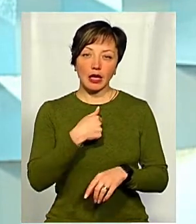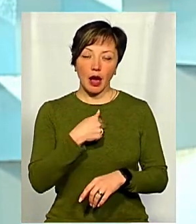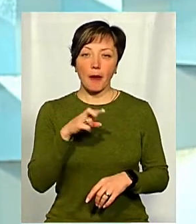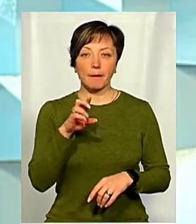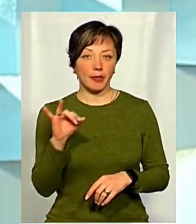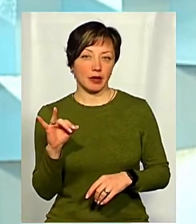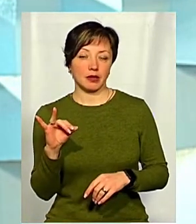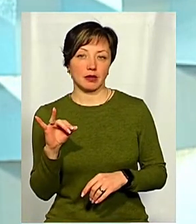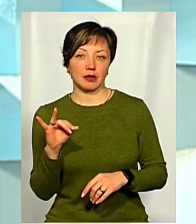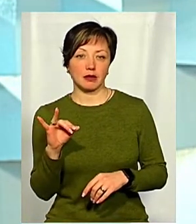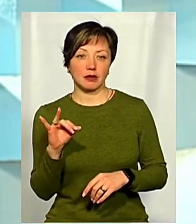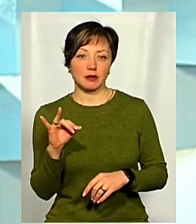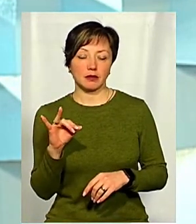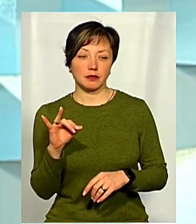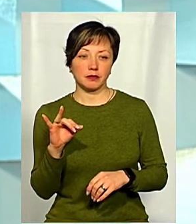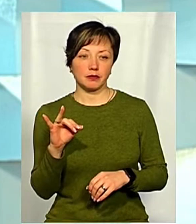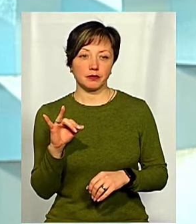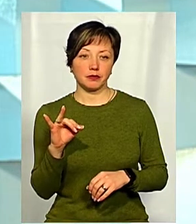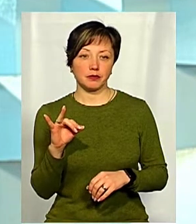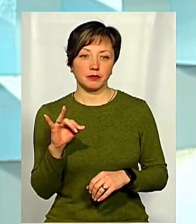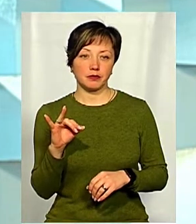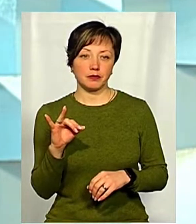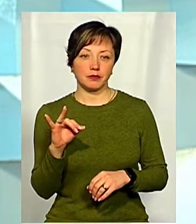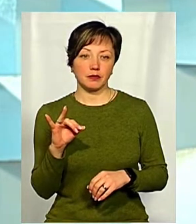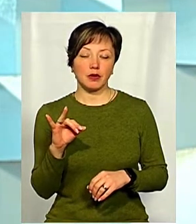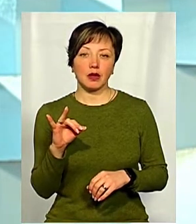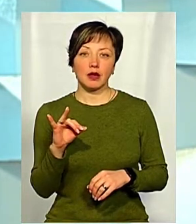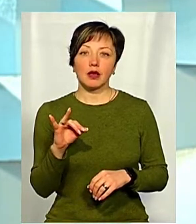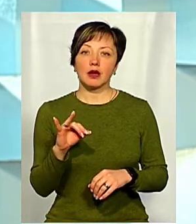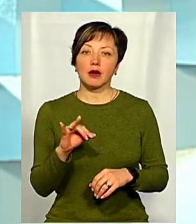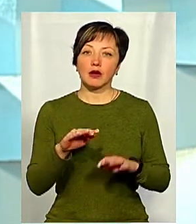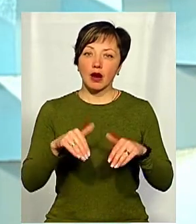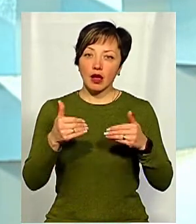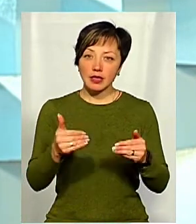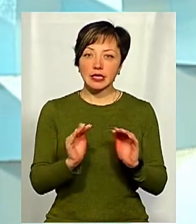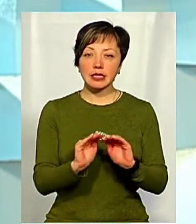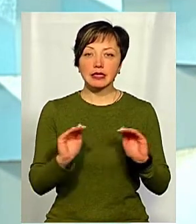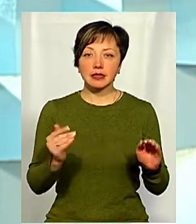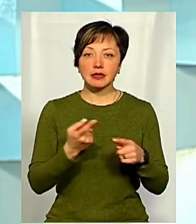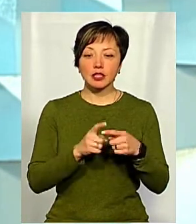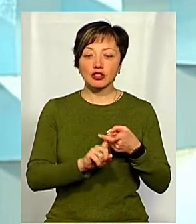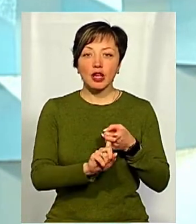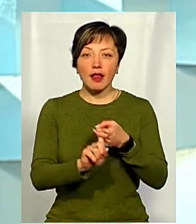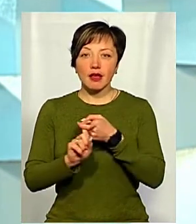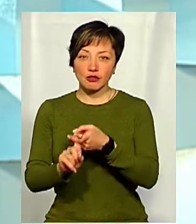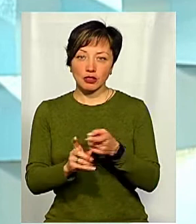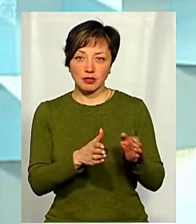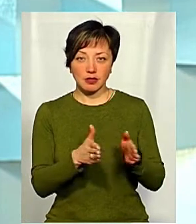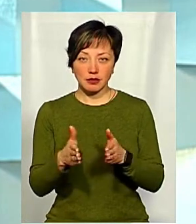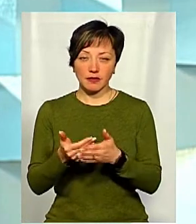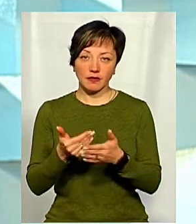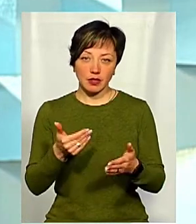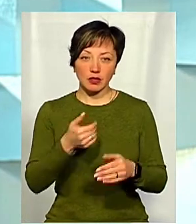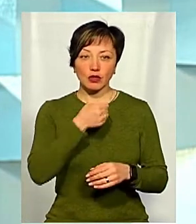приєдналася до позиції того, що діти – це залежні системи з психологічної точки зору, і